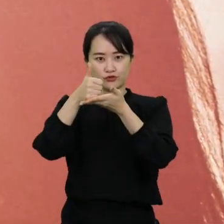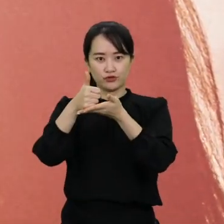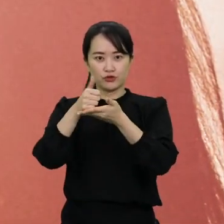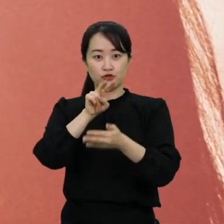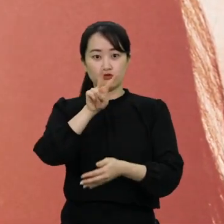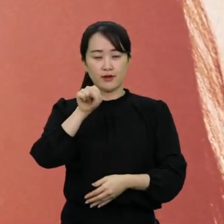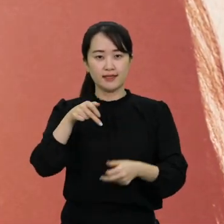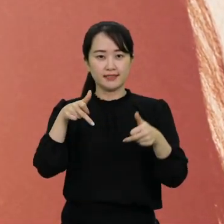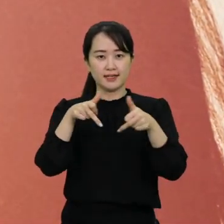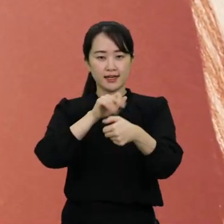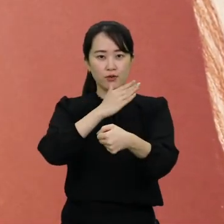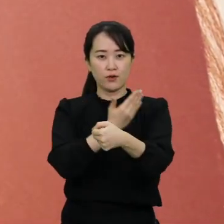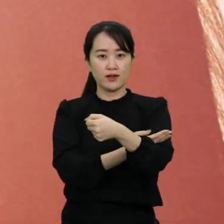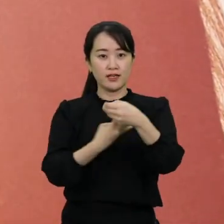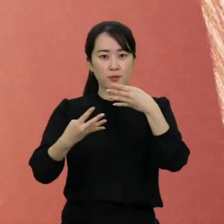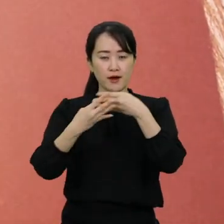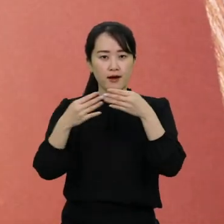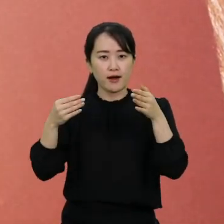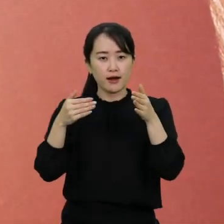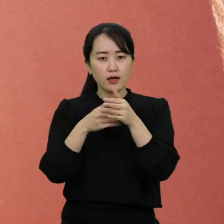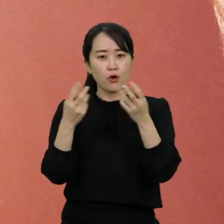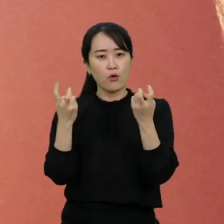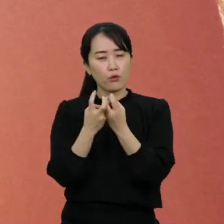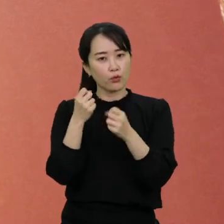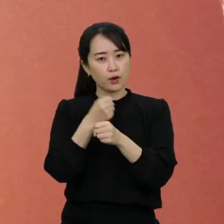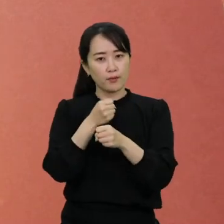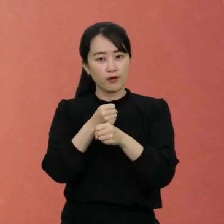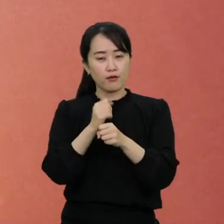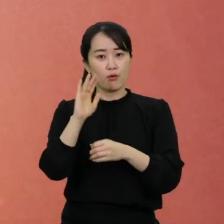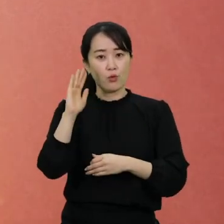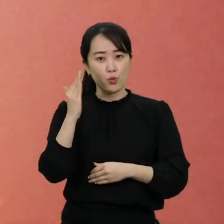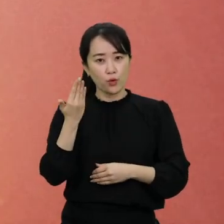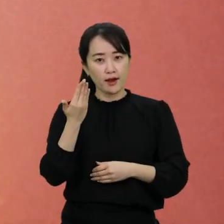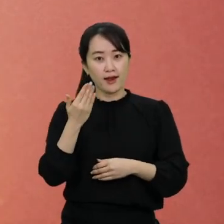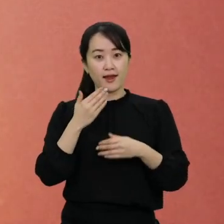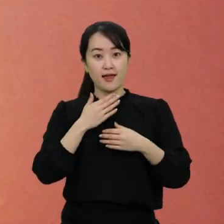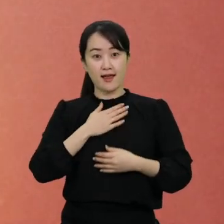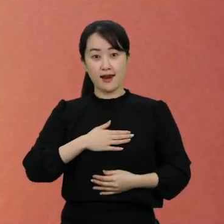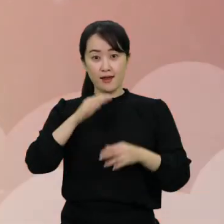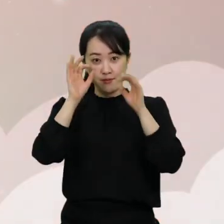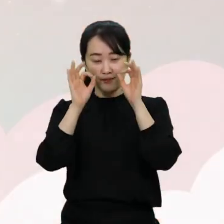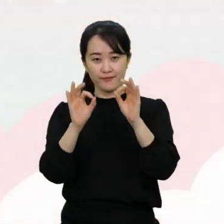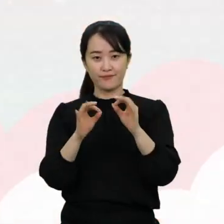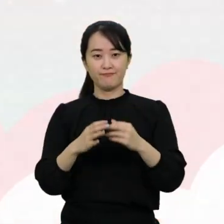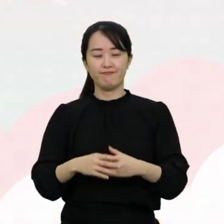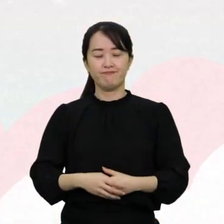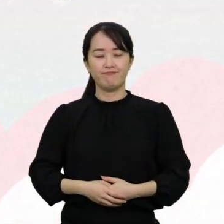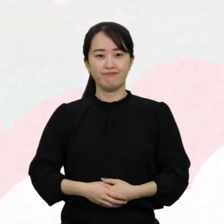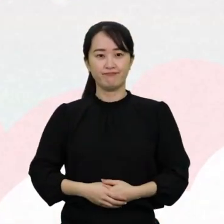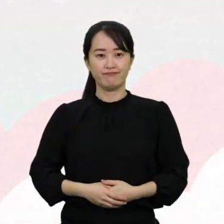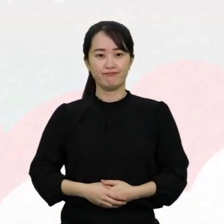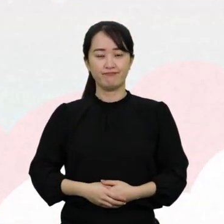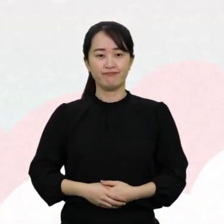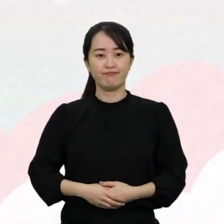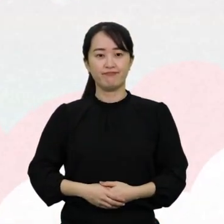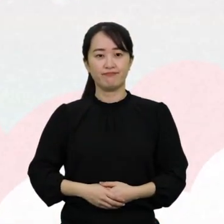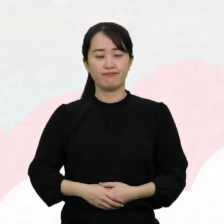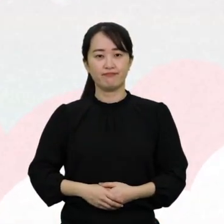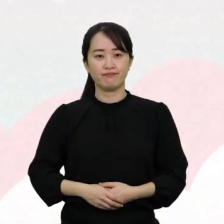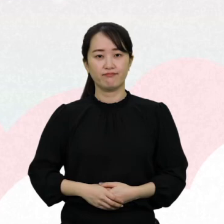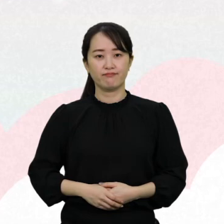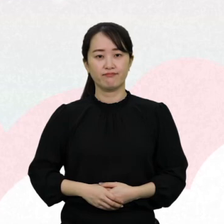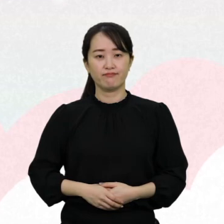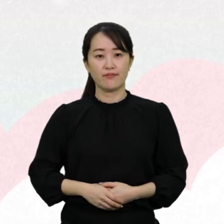유엔장애인권리협약까지 어떻게 만들어졌는지 자세히 알아볼까요? 이번 시간에는